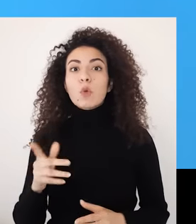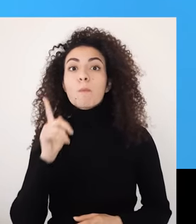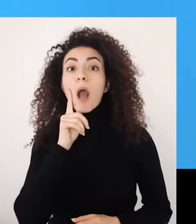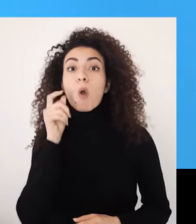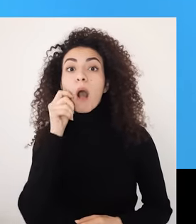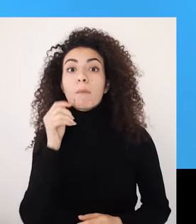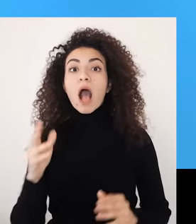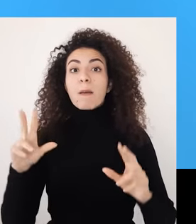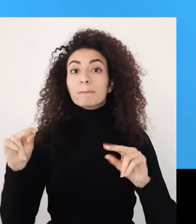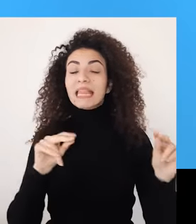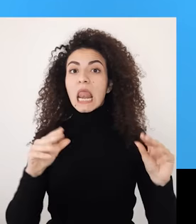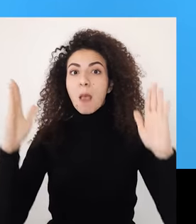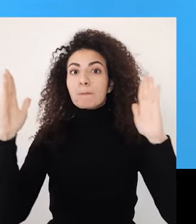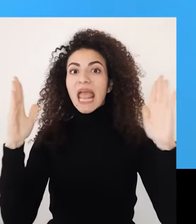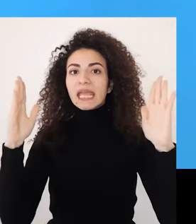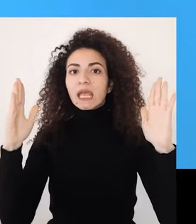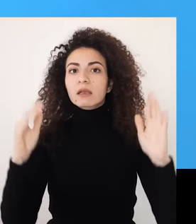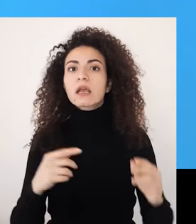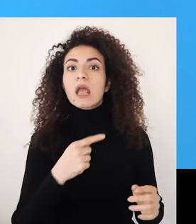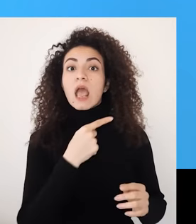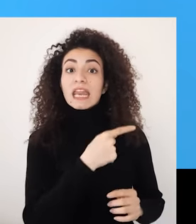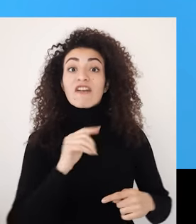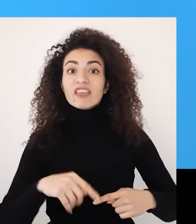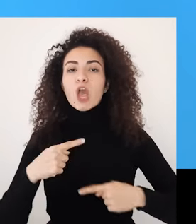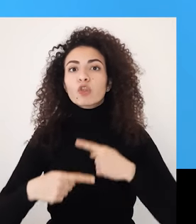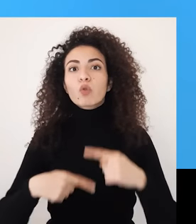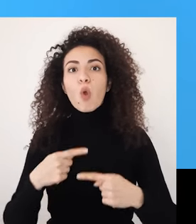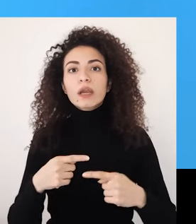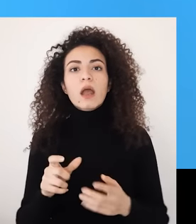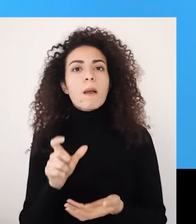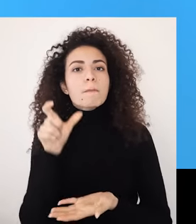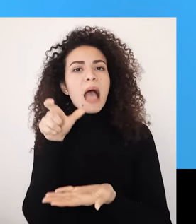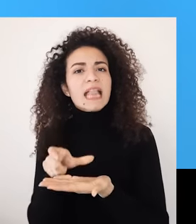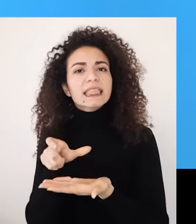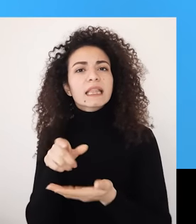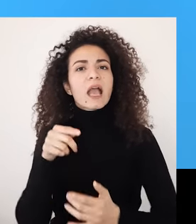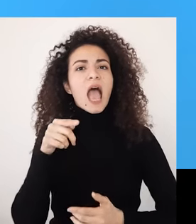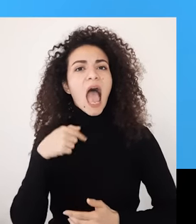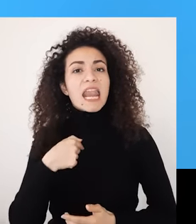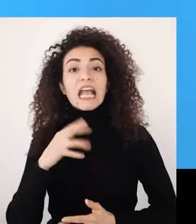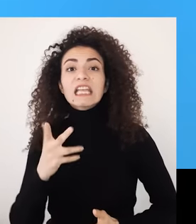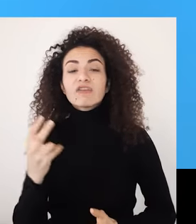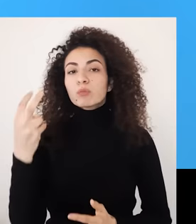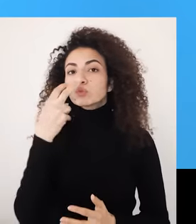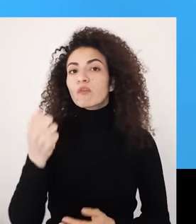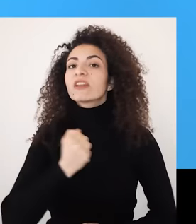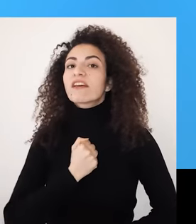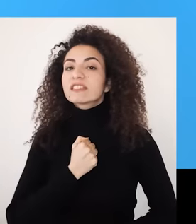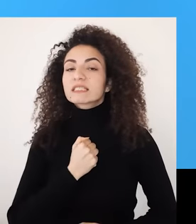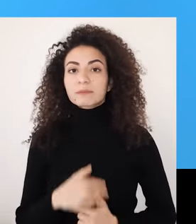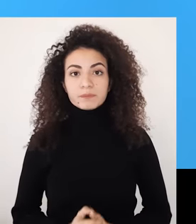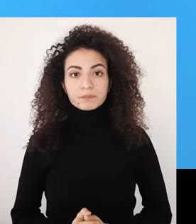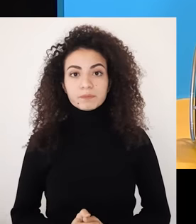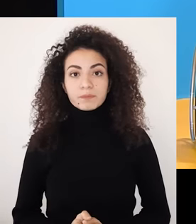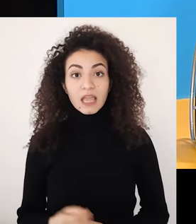منقول مرايتي يا مرايتي وليلي من أنا بمعنى أنه للأهل دور بتحديد هويتنا ونظرتنا